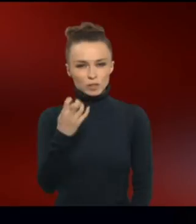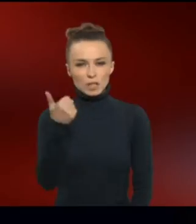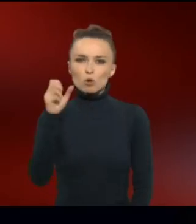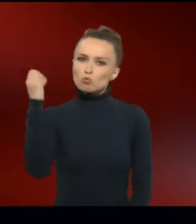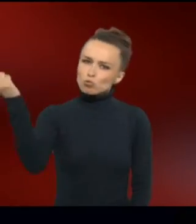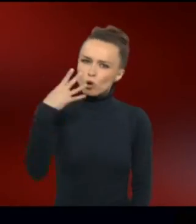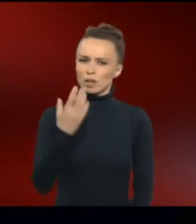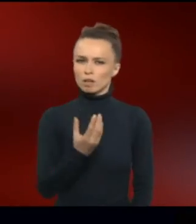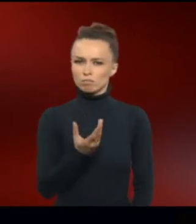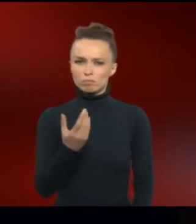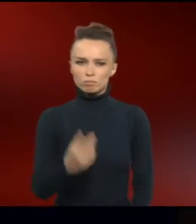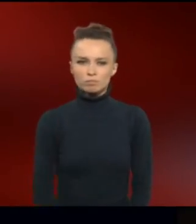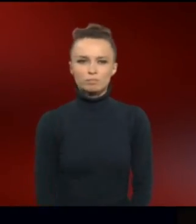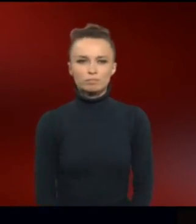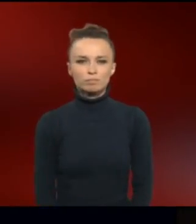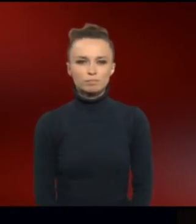sonniger Tag.